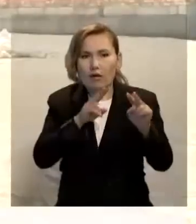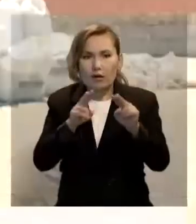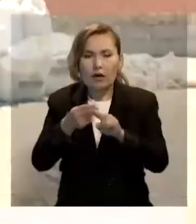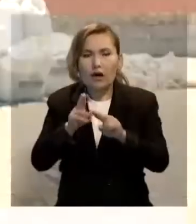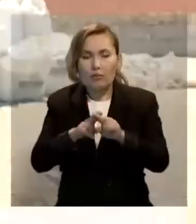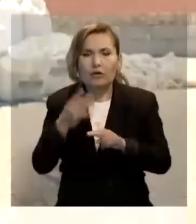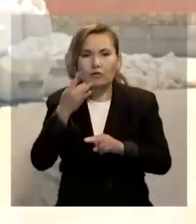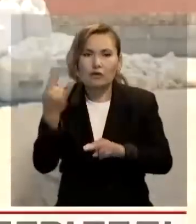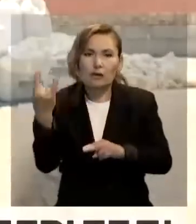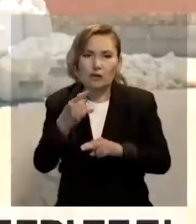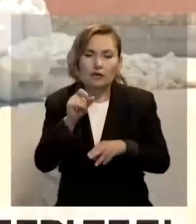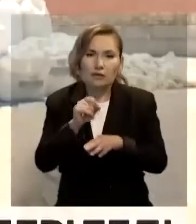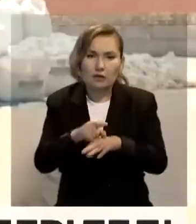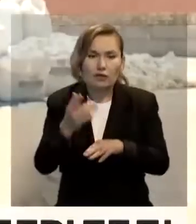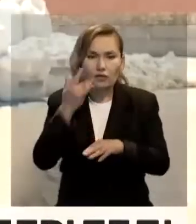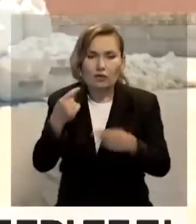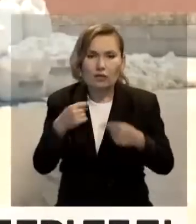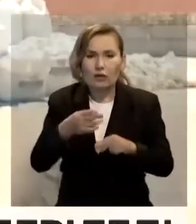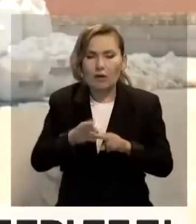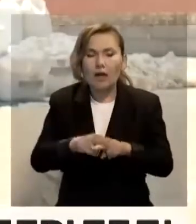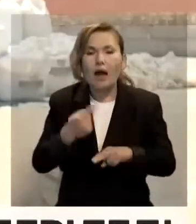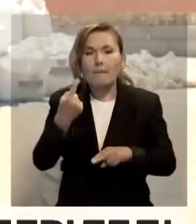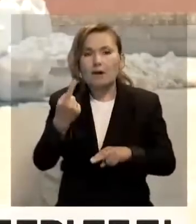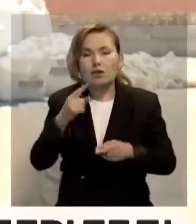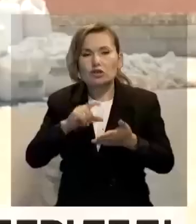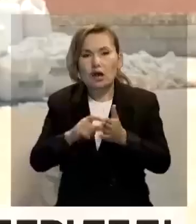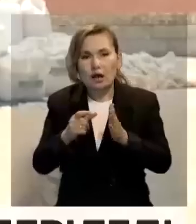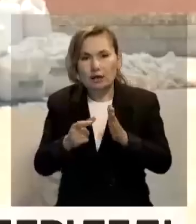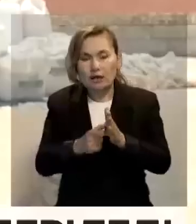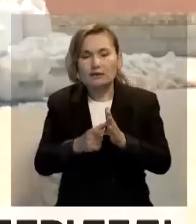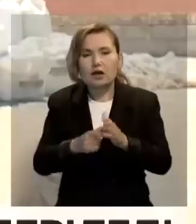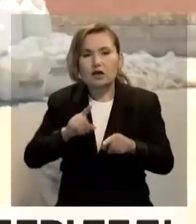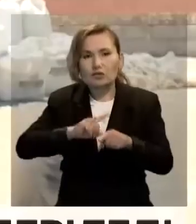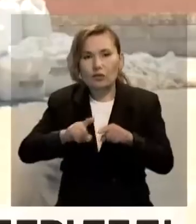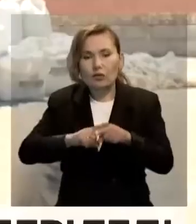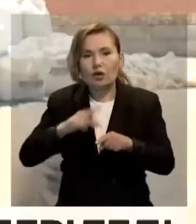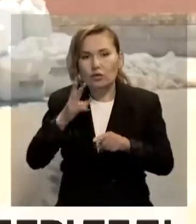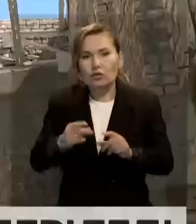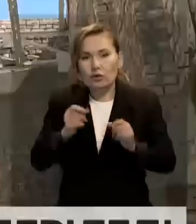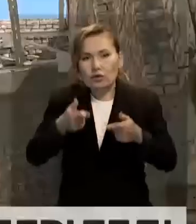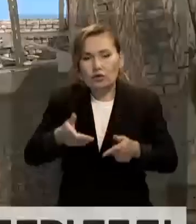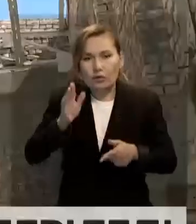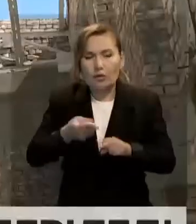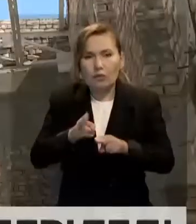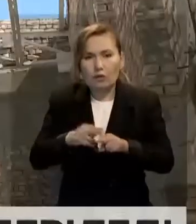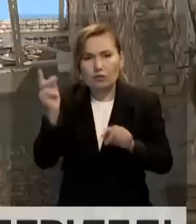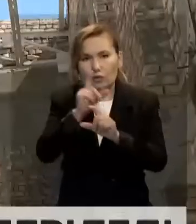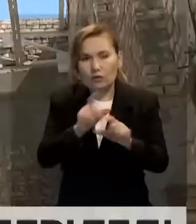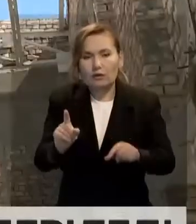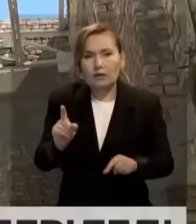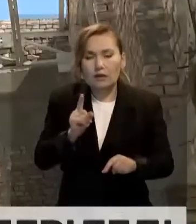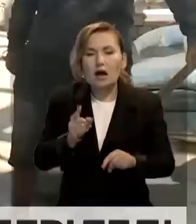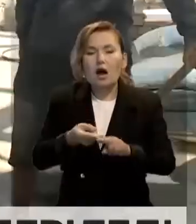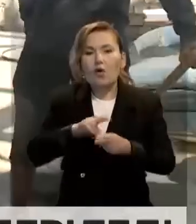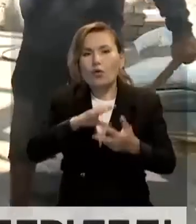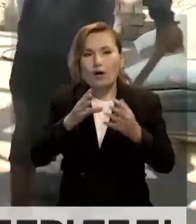машинамен. Тезірек бітіріп, осы бірінші қласы қабаратын ғызым осы мектепке барса деп тілеу отырымыз қытай қаласы. Аталға мектеп құрлысы